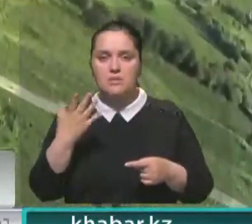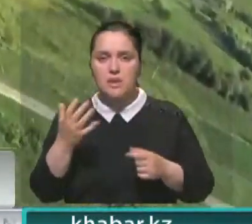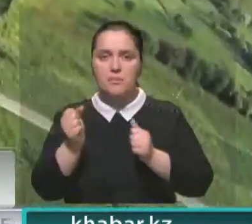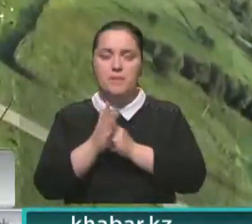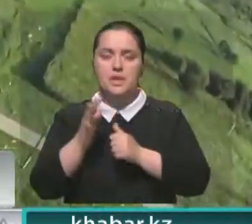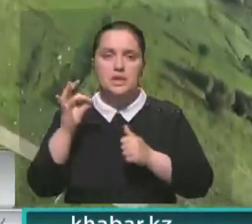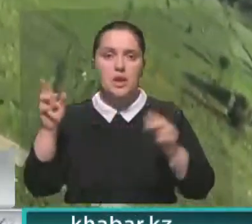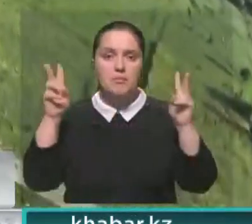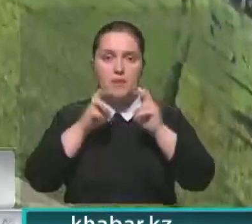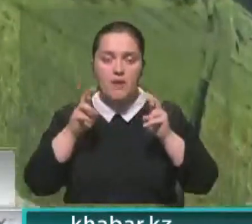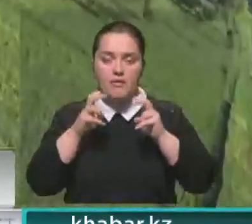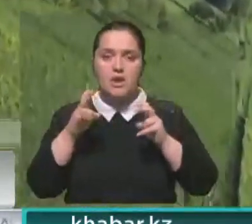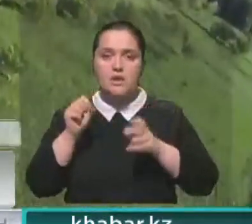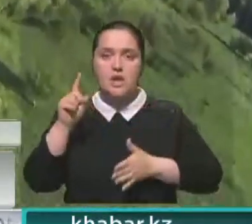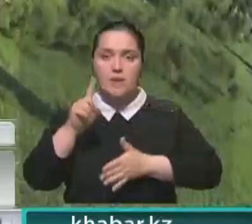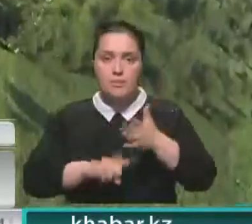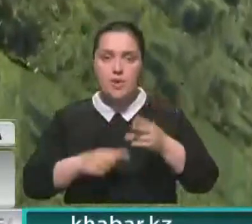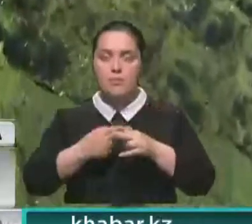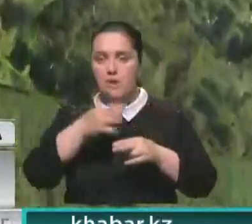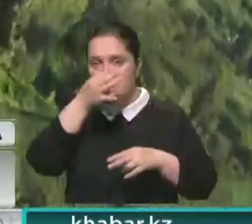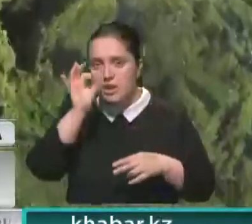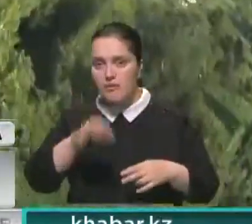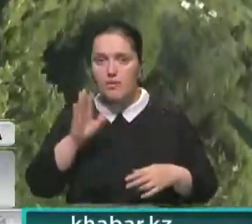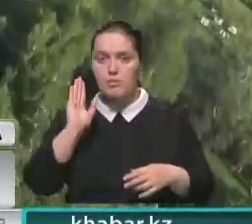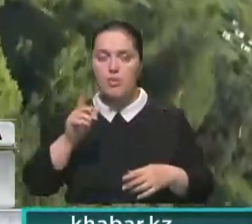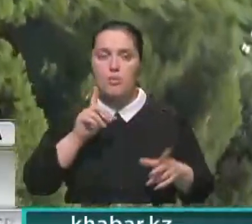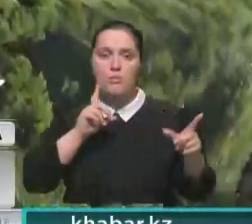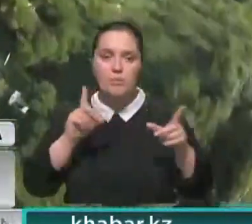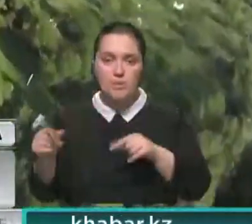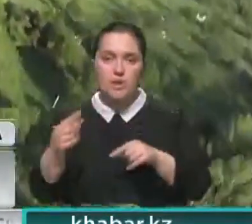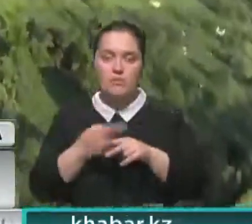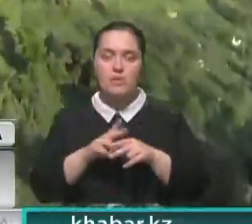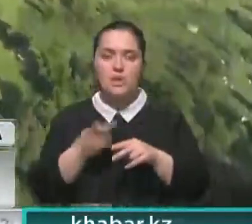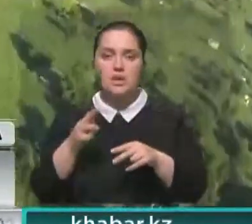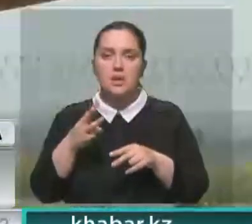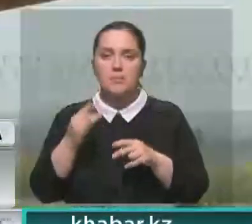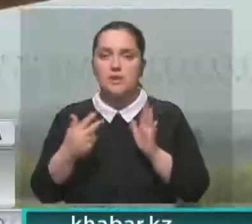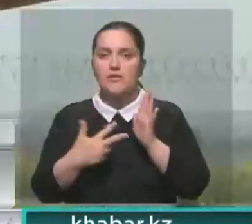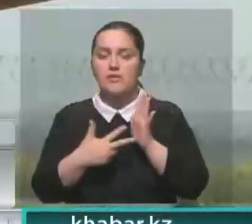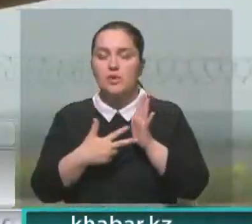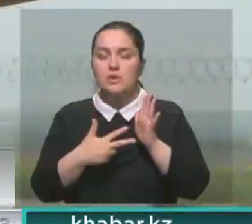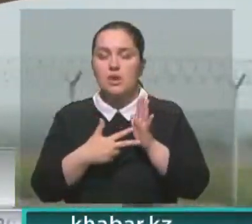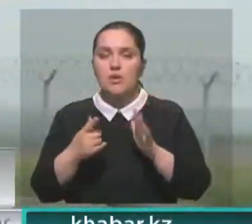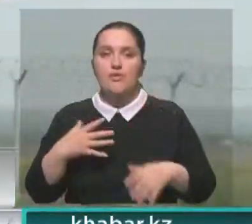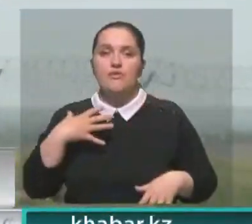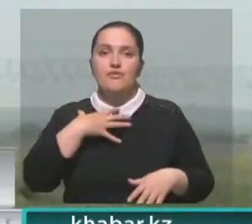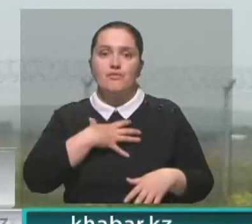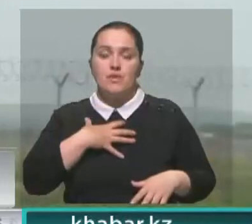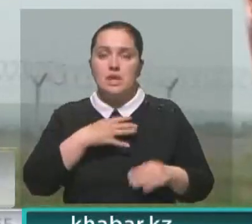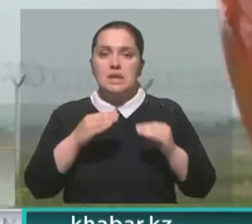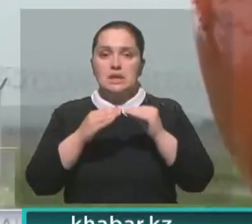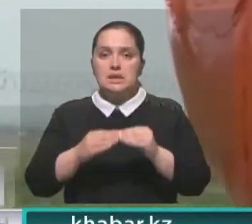Проверкой на прочность усвоенных курсантами навыков станут и полеты с внушительными для Ми-8 кренами. И что немаловажно, 10